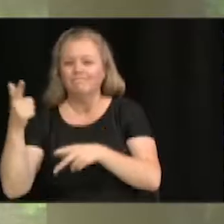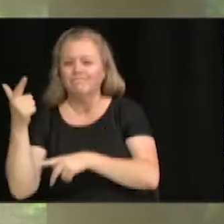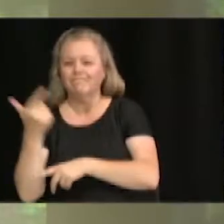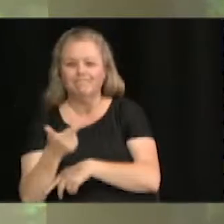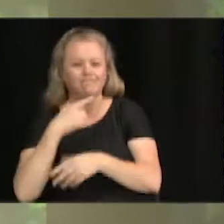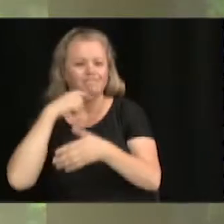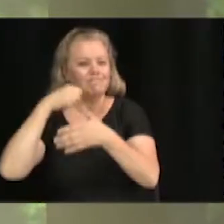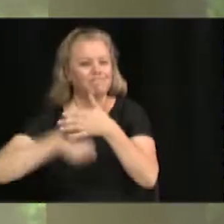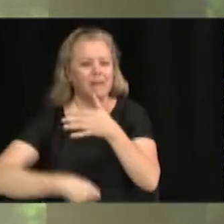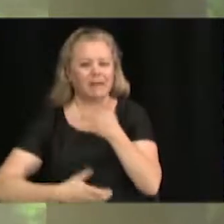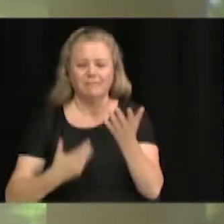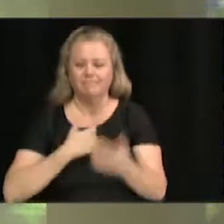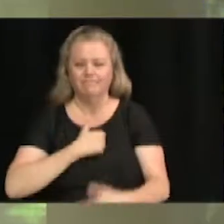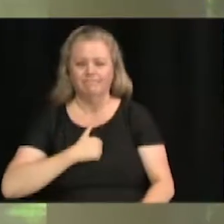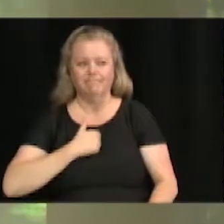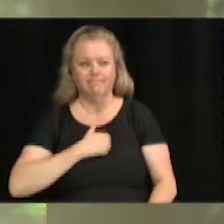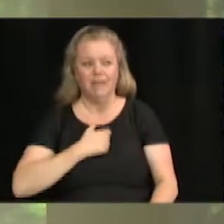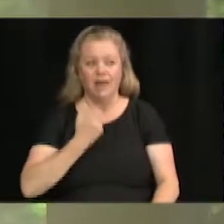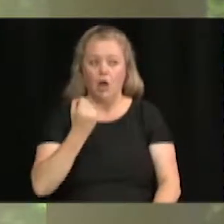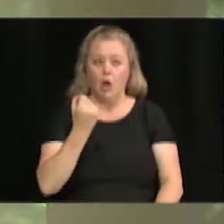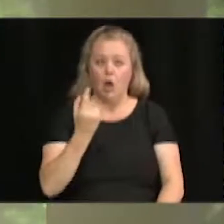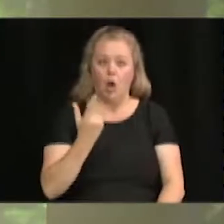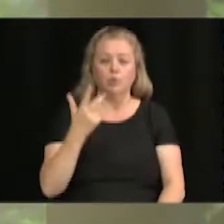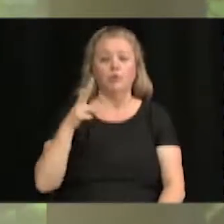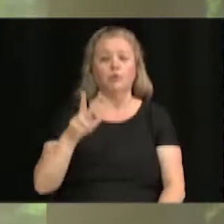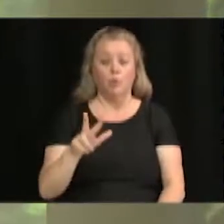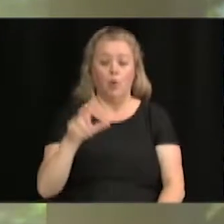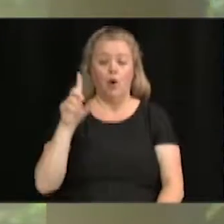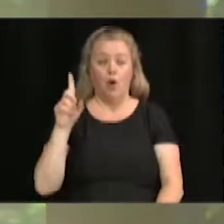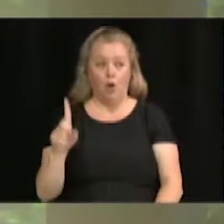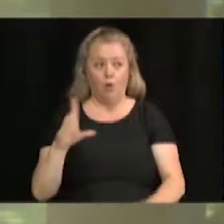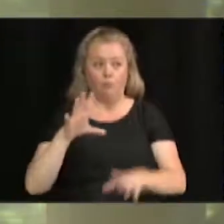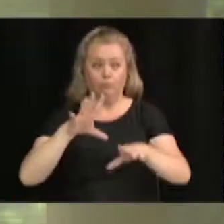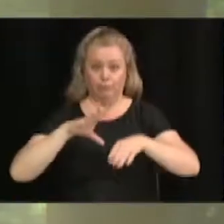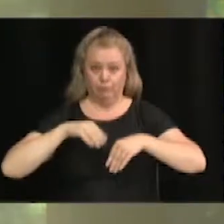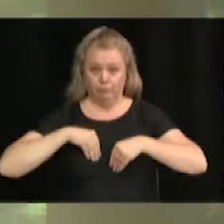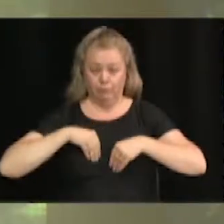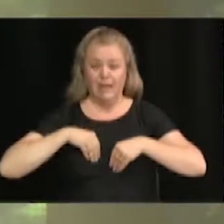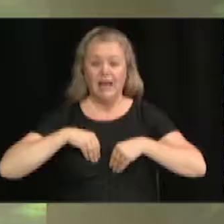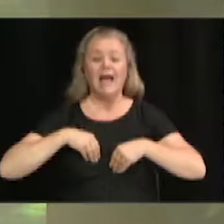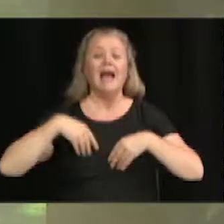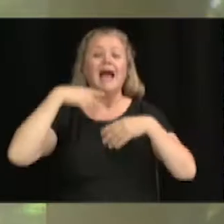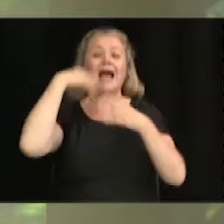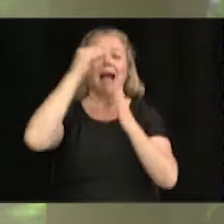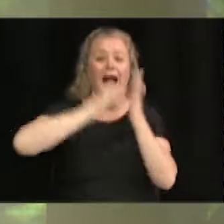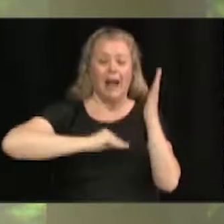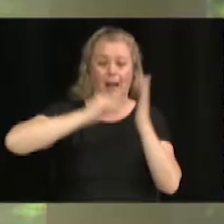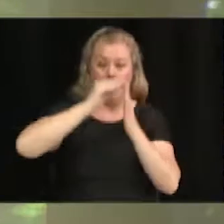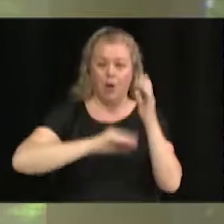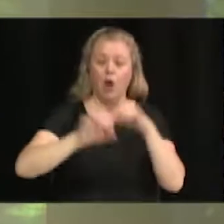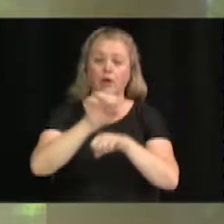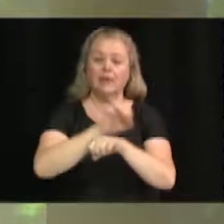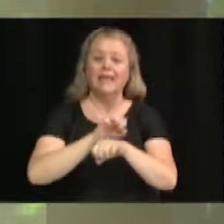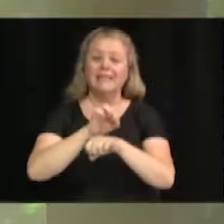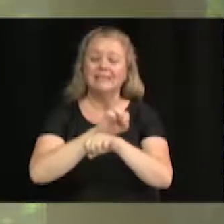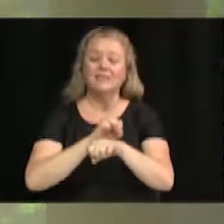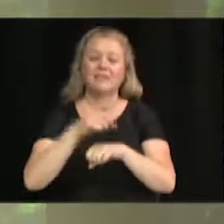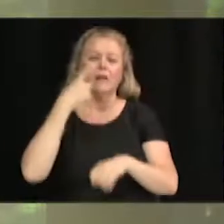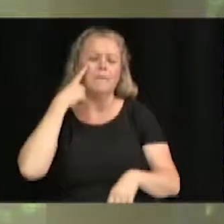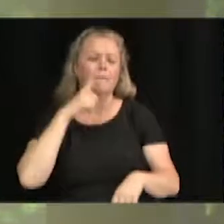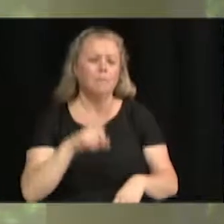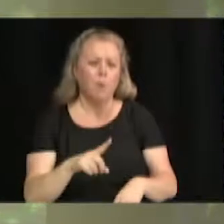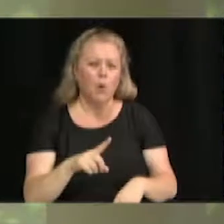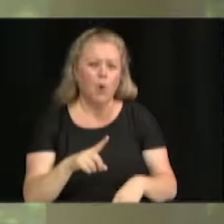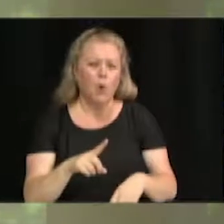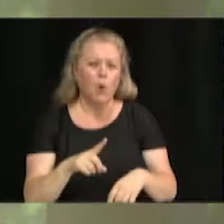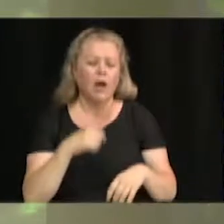11.3.1, adoption du rapport d'actualité 2018 dans le cadre du schéma de couverture de risque de la MRC d